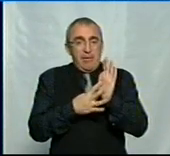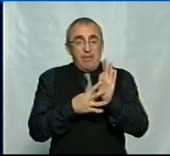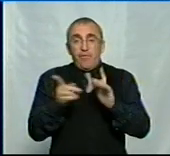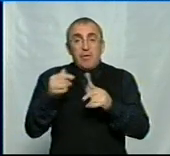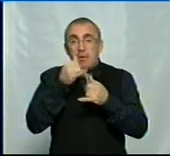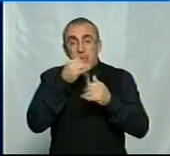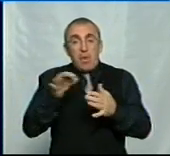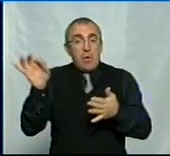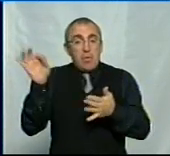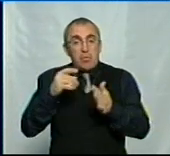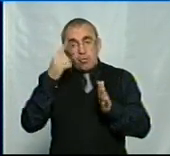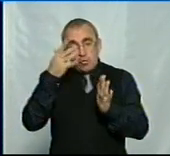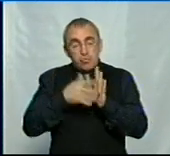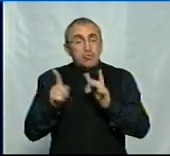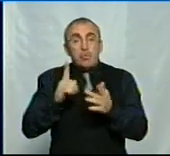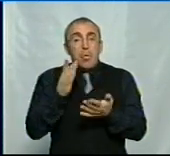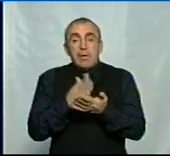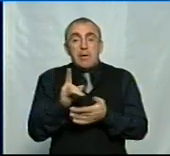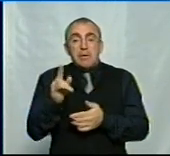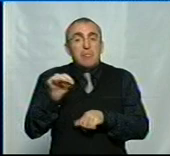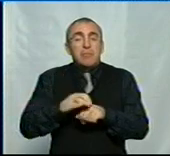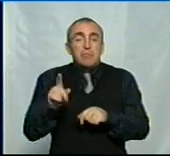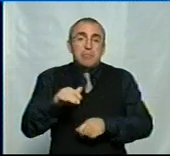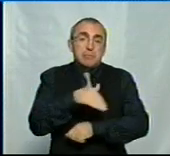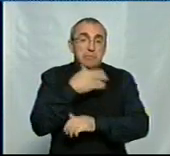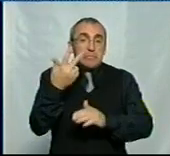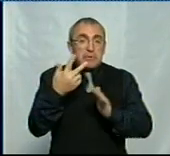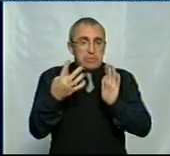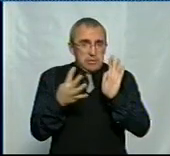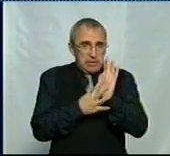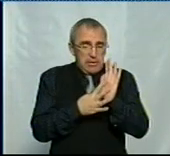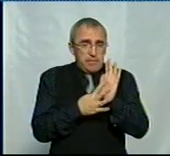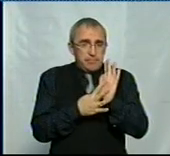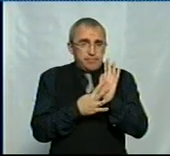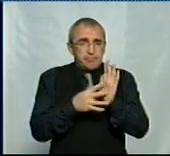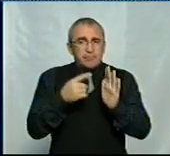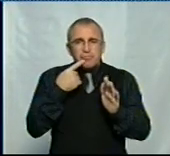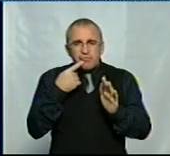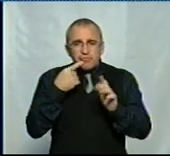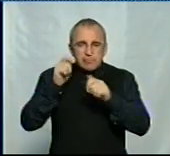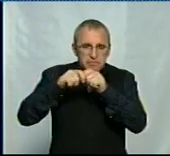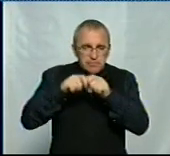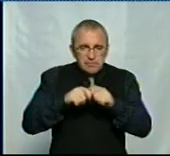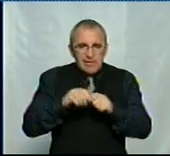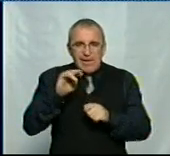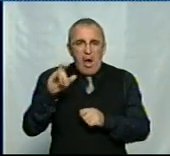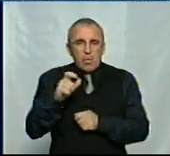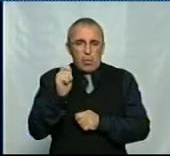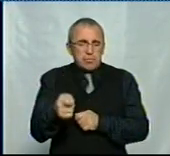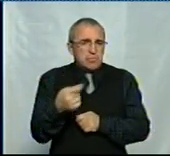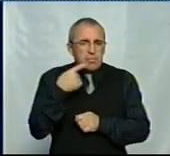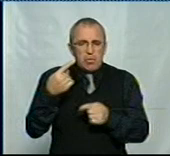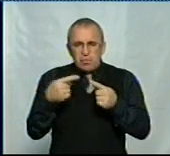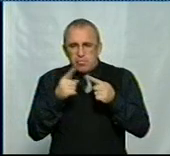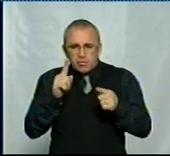не може одразу зрозуміти, що є з дитиною. Температура 39. Важко діагностувати. Важко діагностувати. Він не може одразу